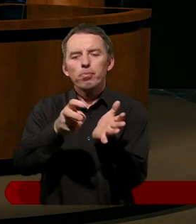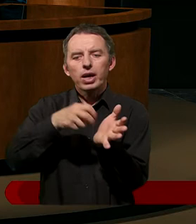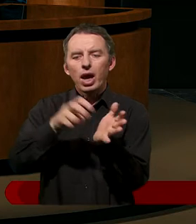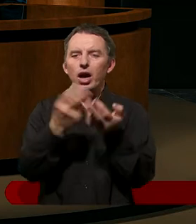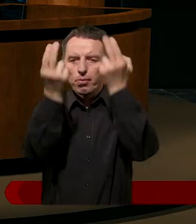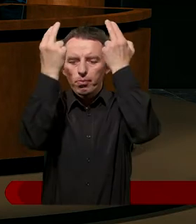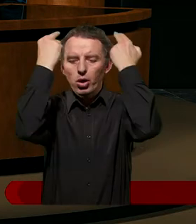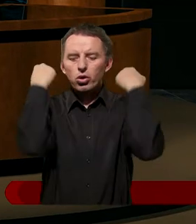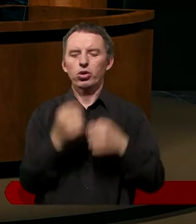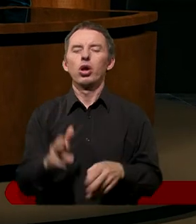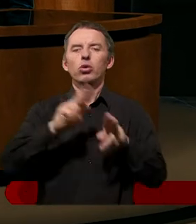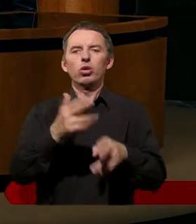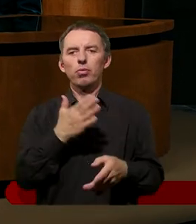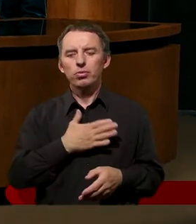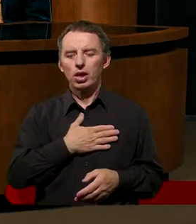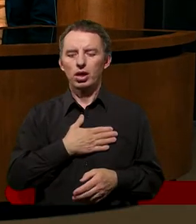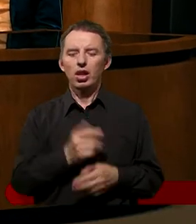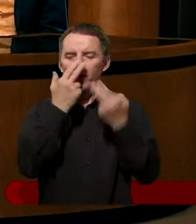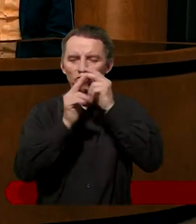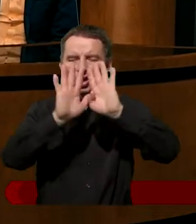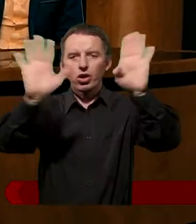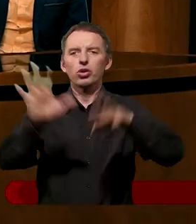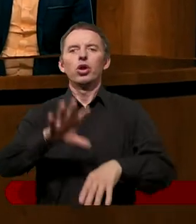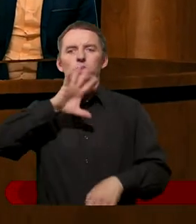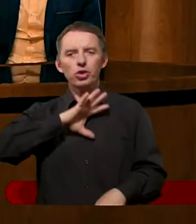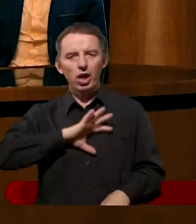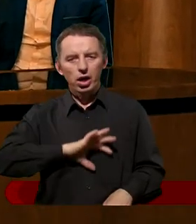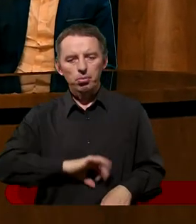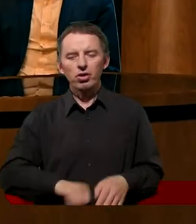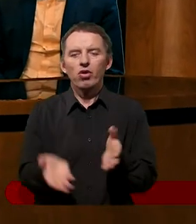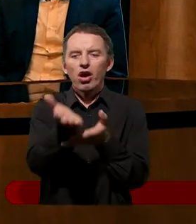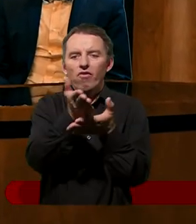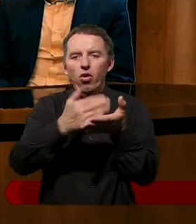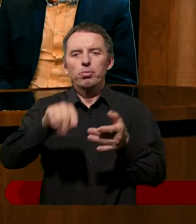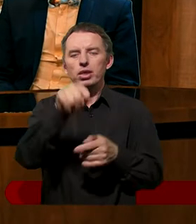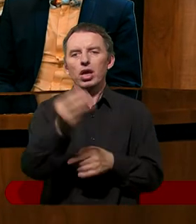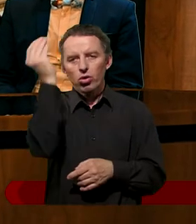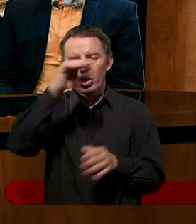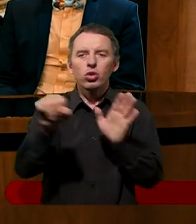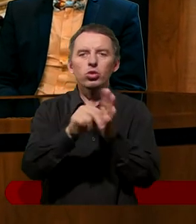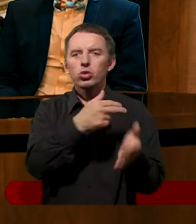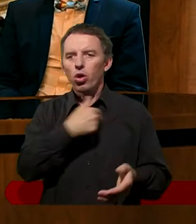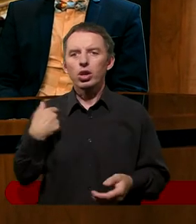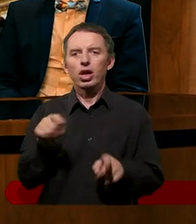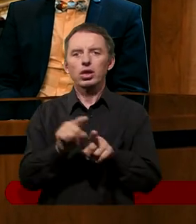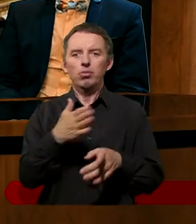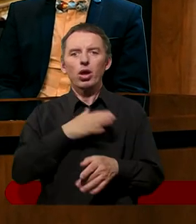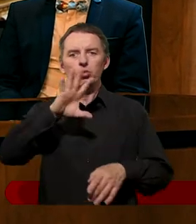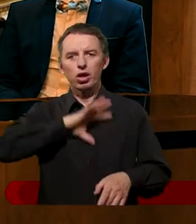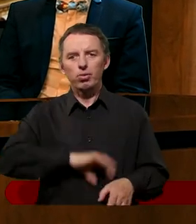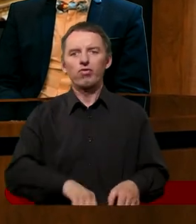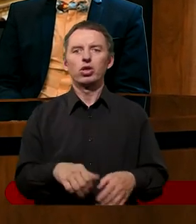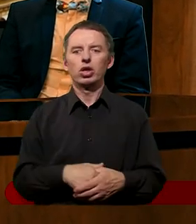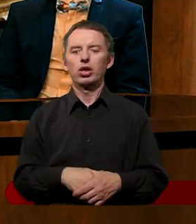pokory. Ile Jezus, jaką Jezus wykazał cierpliwość do tych uczniów i do nas na co dzień, jaką okazuje. Na to